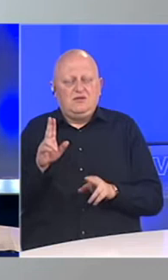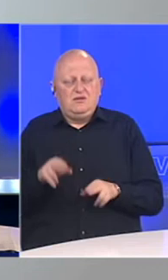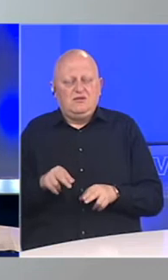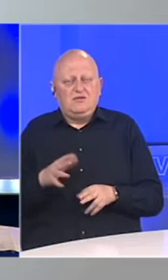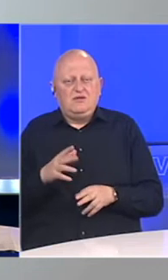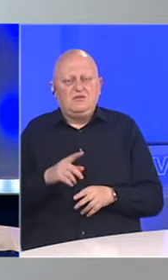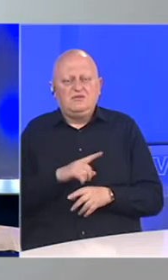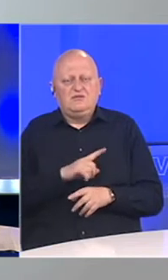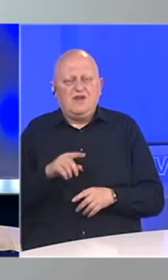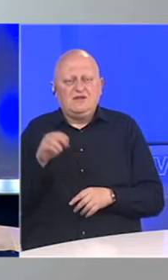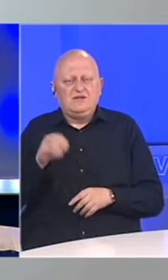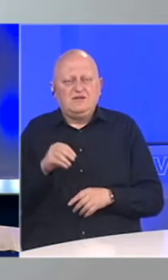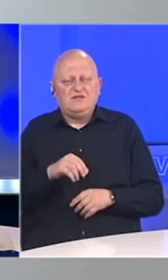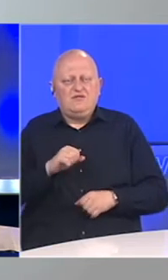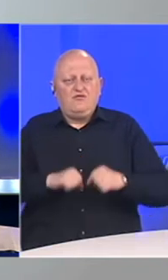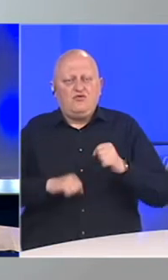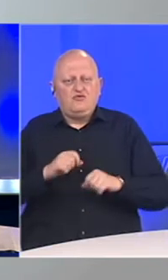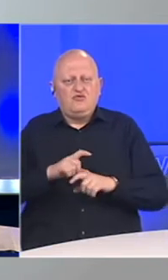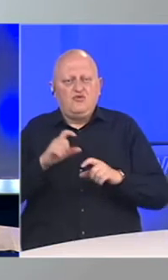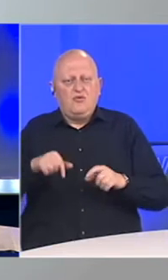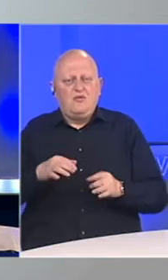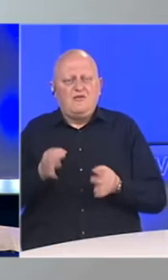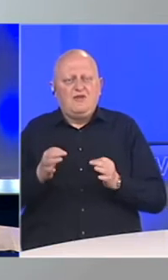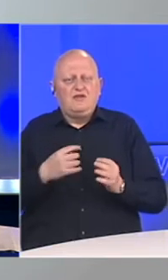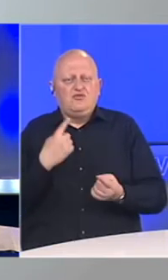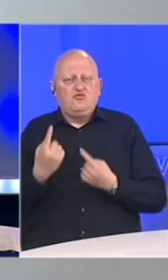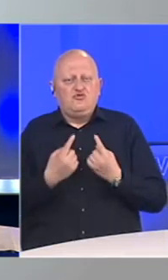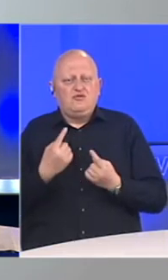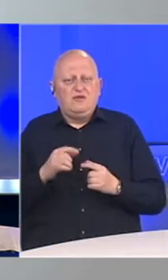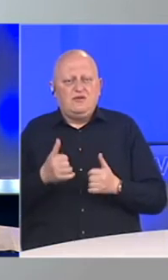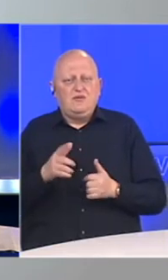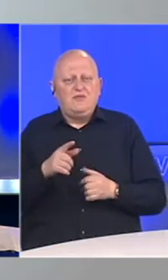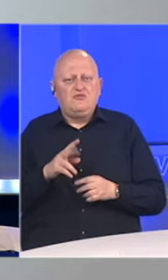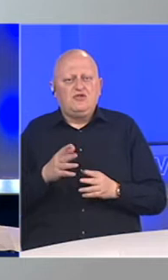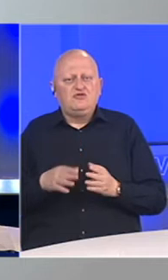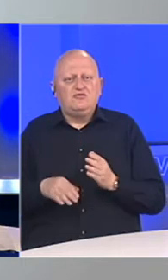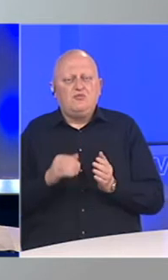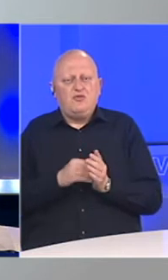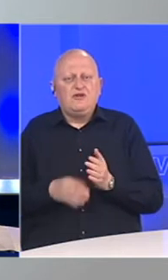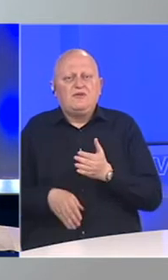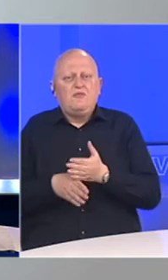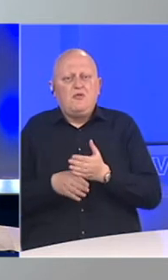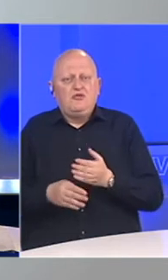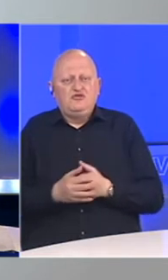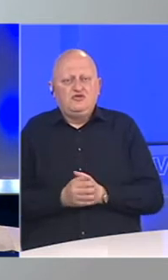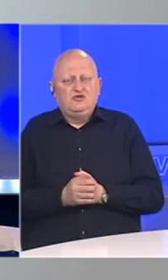li neophodna sredstva za funkcioniranje doma u ovim andrednim okolnostima? Da li vam je u nečemu potrebna pomoć?